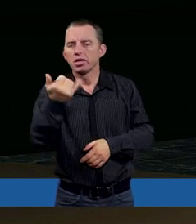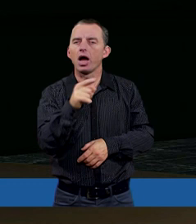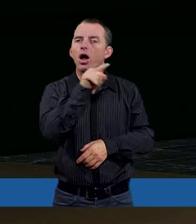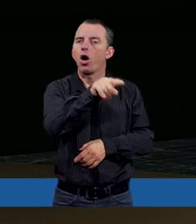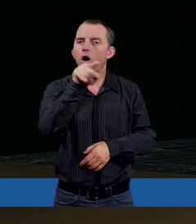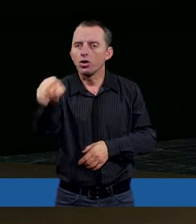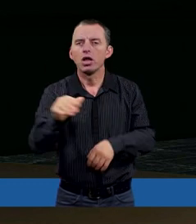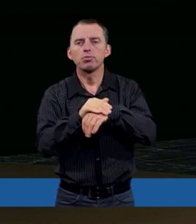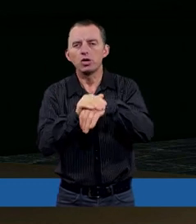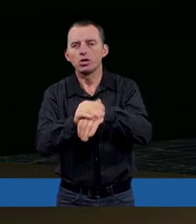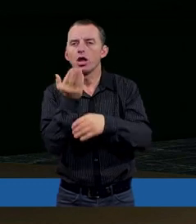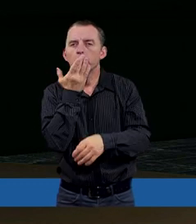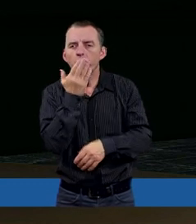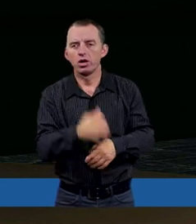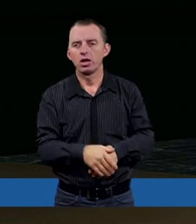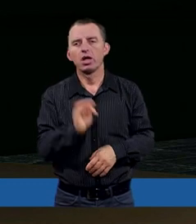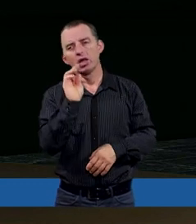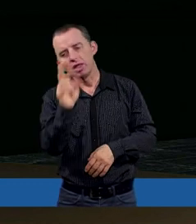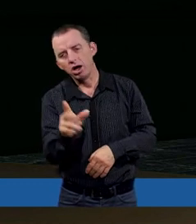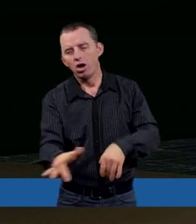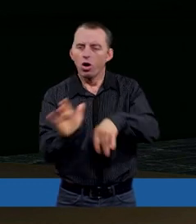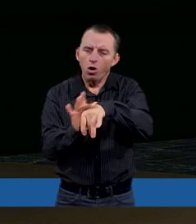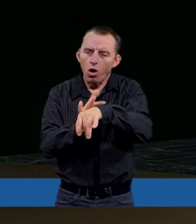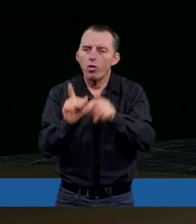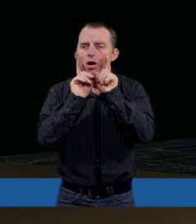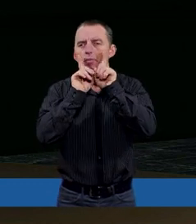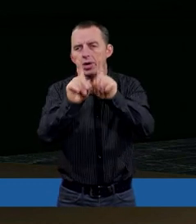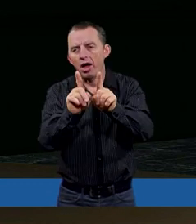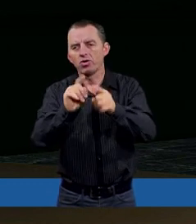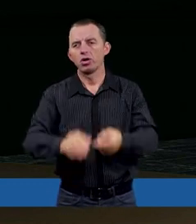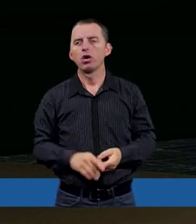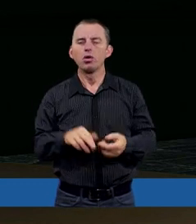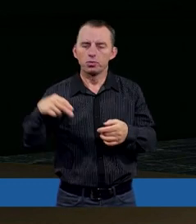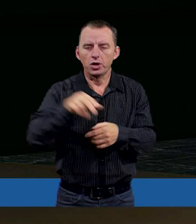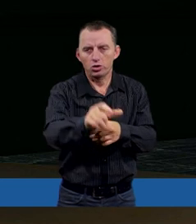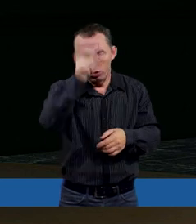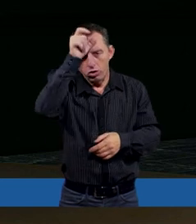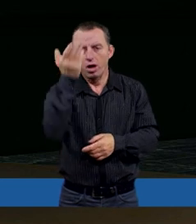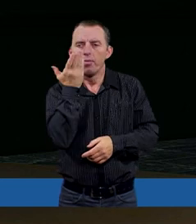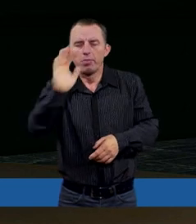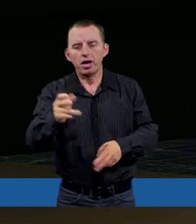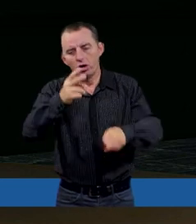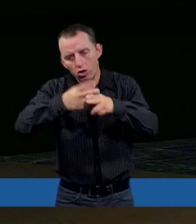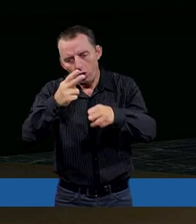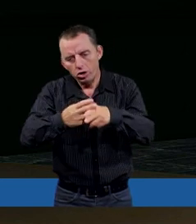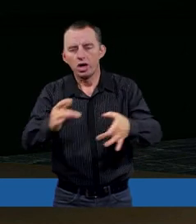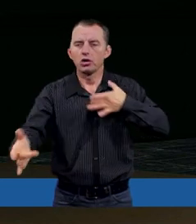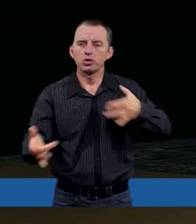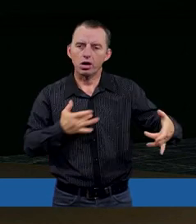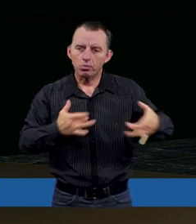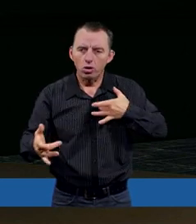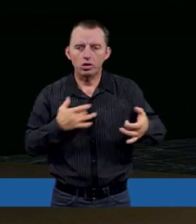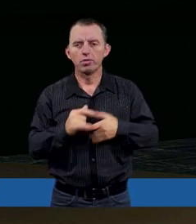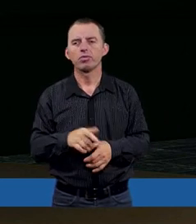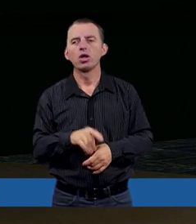oni czynili. Z taką gołą prawdą przyjść do człowieka tak bardzo chorego i cierpiącego,